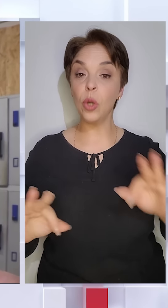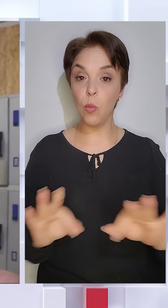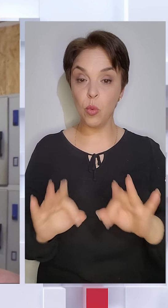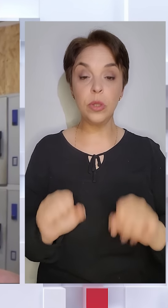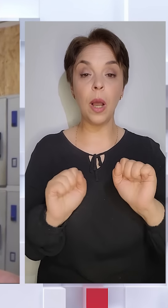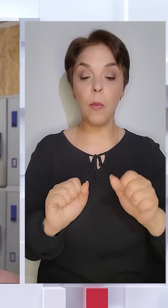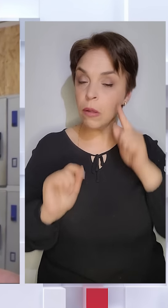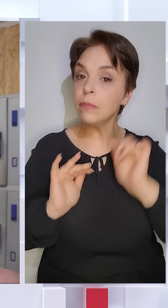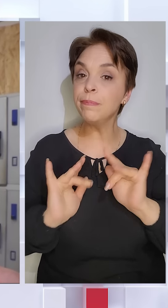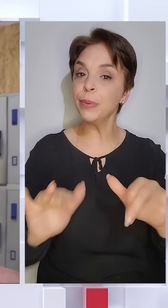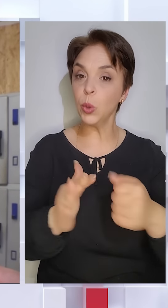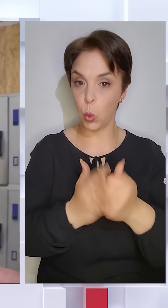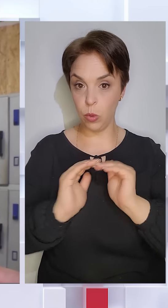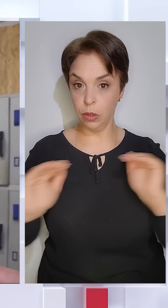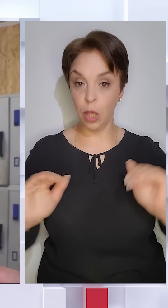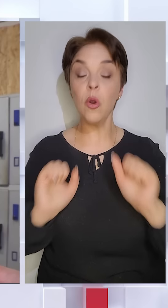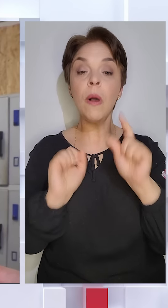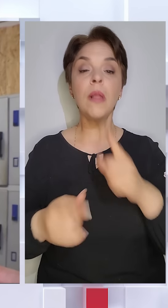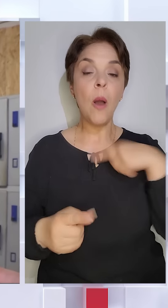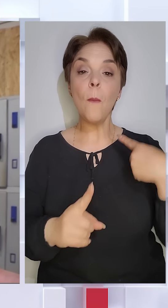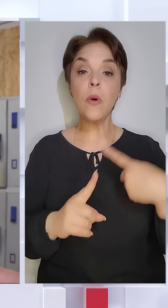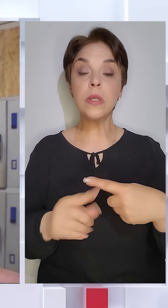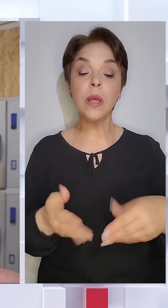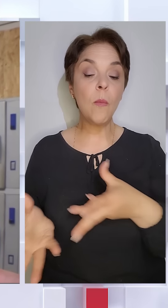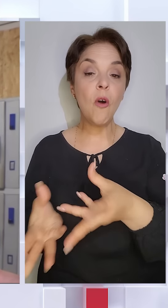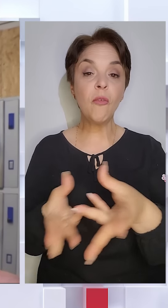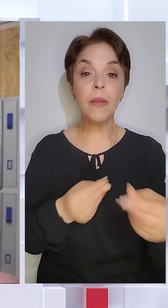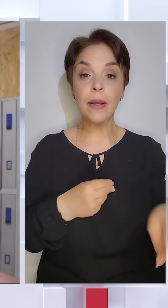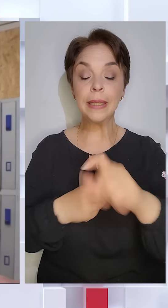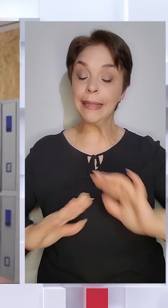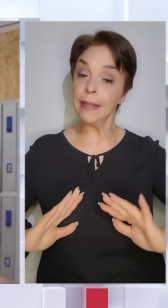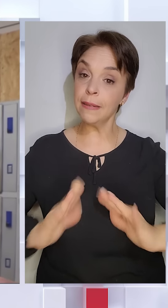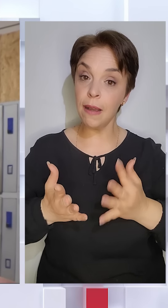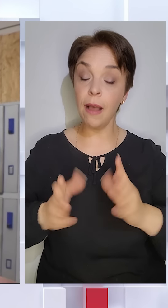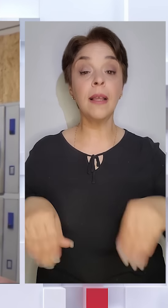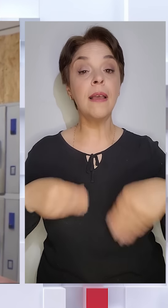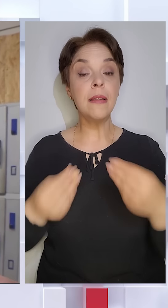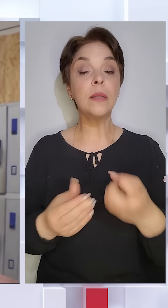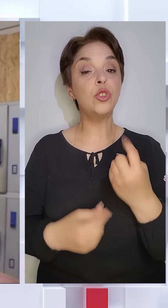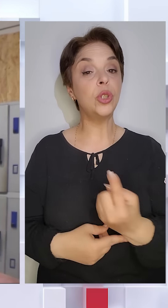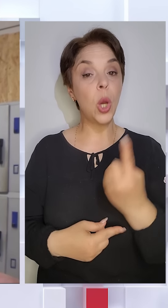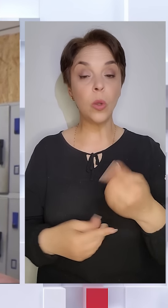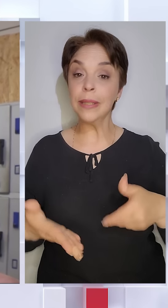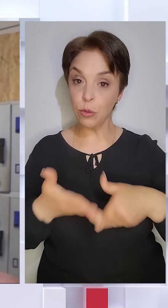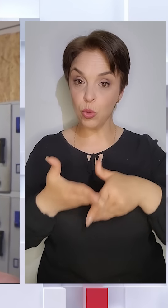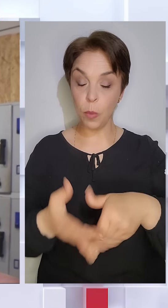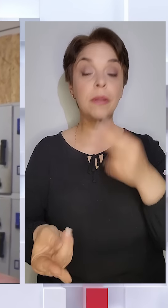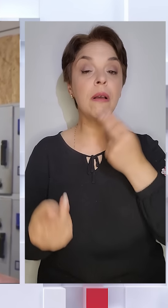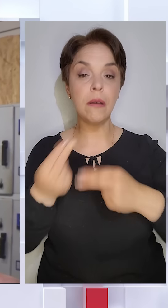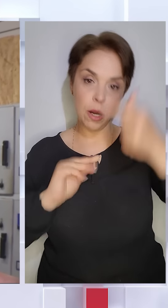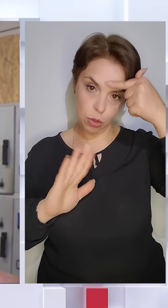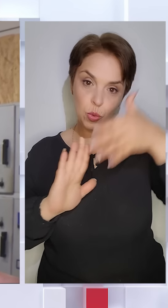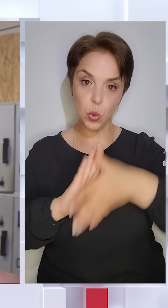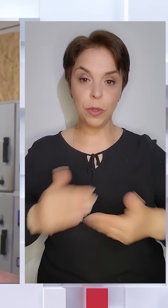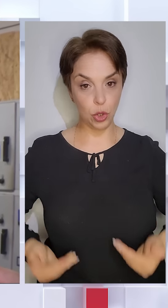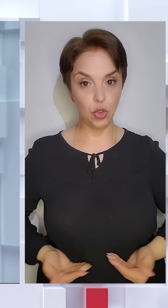могла йти до дітей. Щоб вона могла позитивно повпливати на них, надихати і дати їм ще один інструмент краще зрозуміти